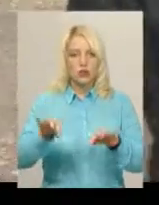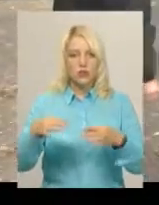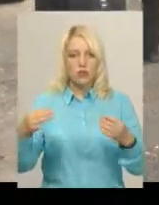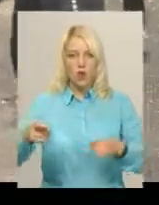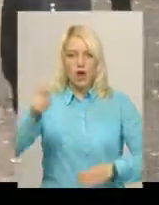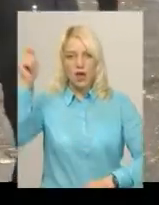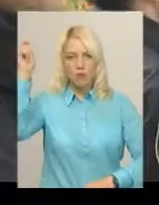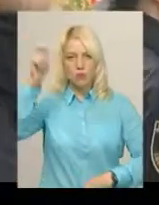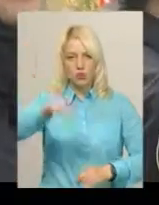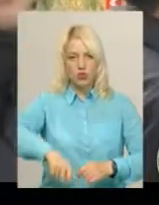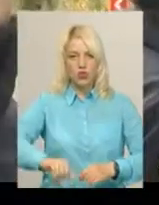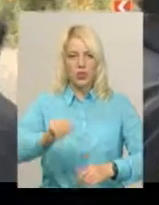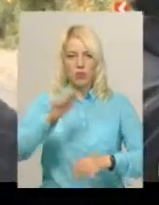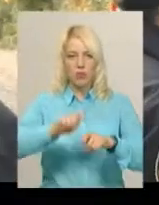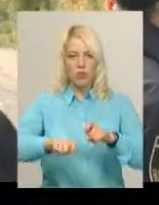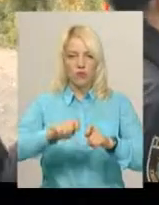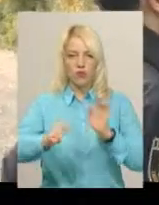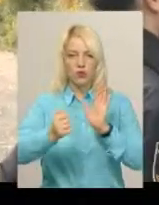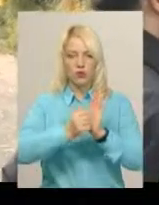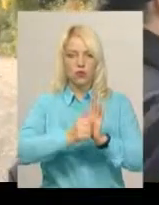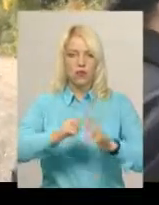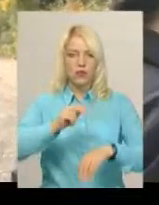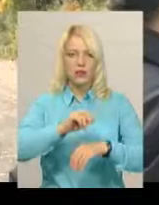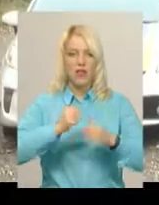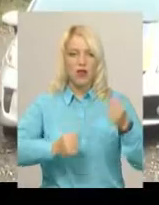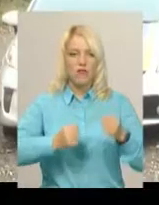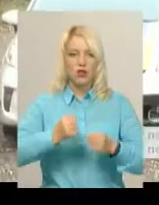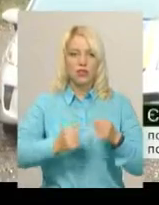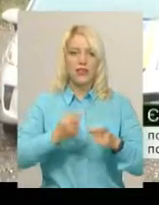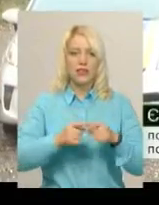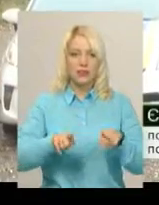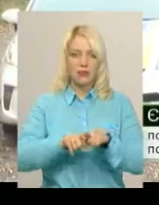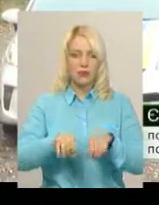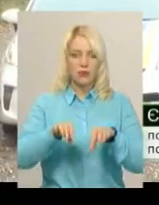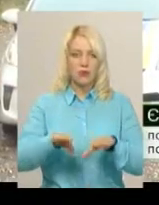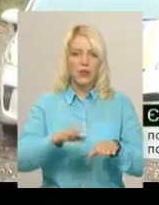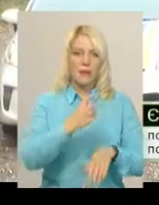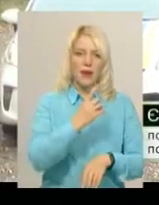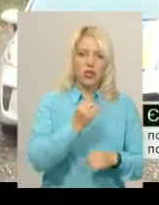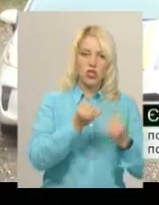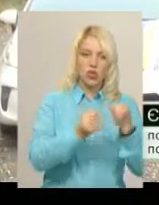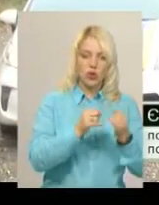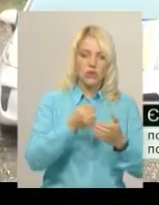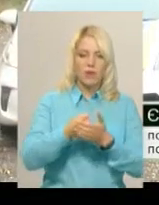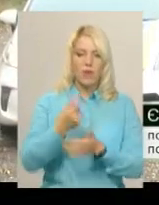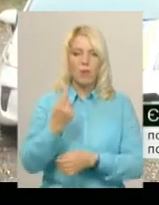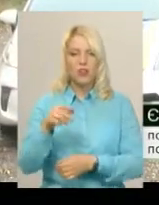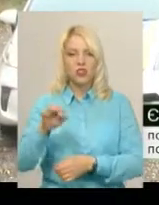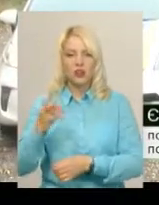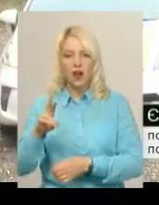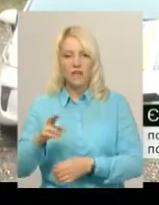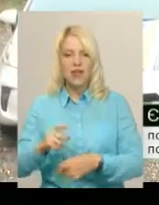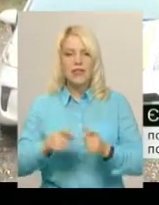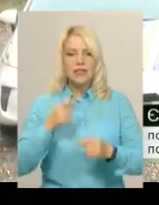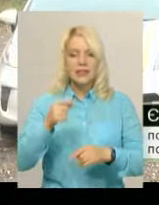перевірити документи водія. Така норма діє з 1 жовтня і до 1 травня. Водії з 1 жовтня по 1 травня за межами населених пунктів